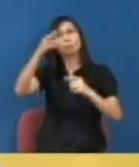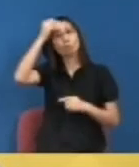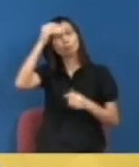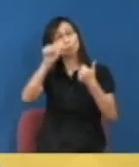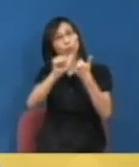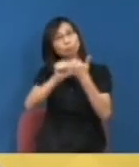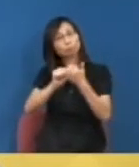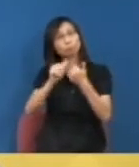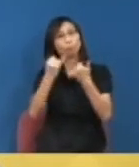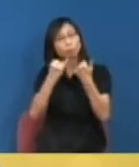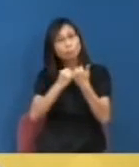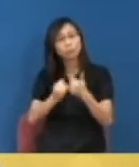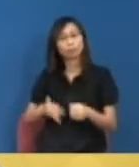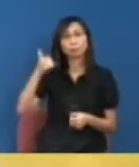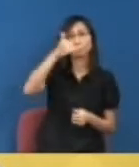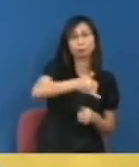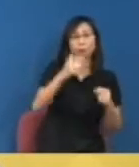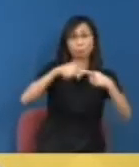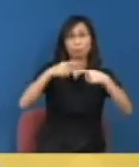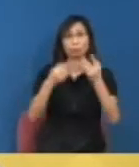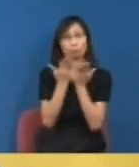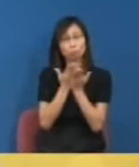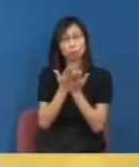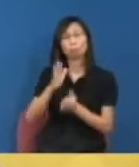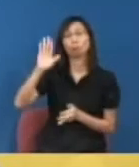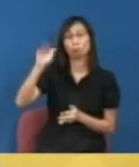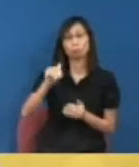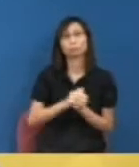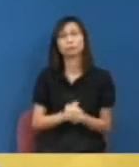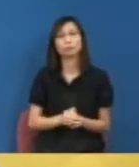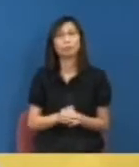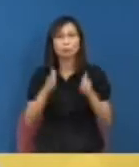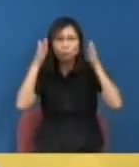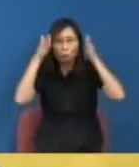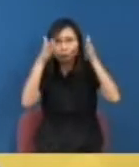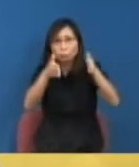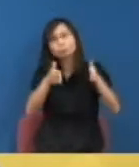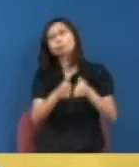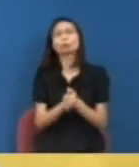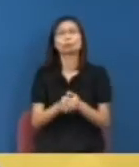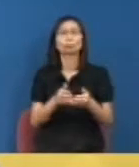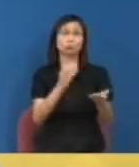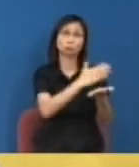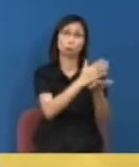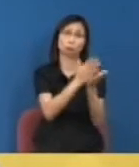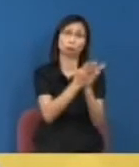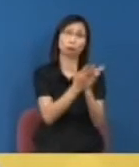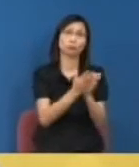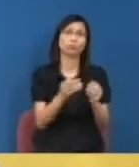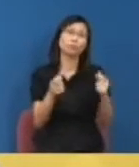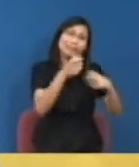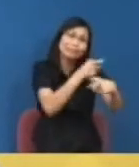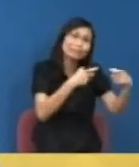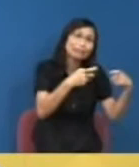亦都會亦都很簡單大家都是會著述物質尤其是香港現在的高度雙元發動市場和社會